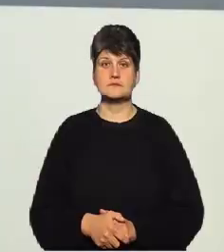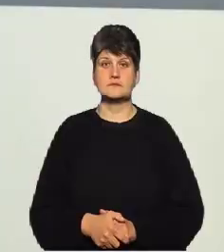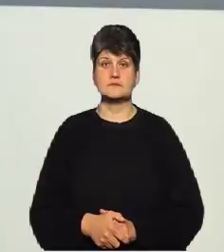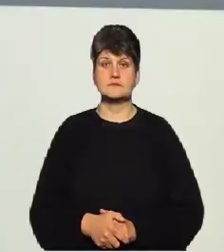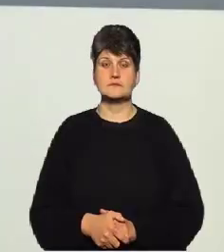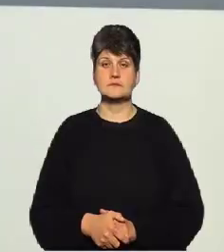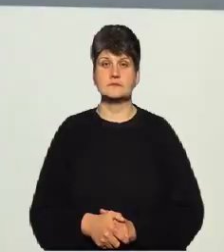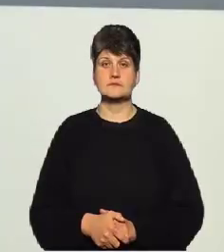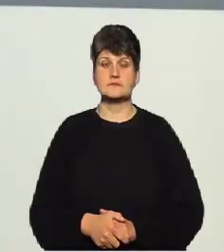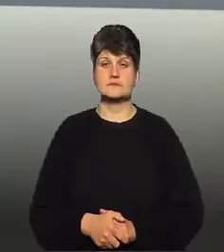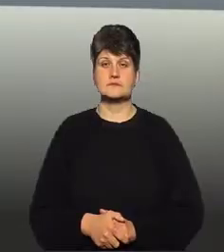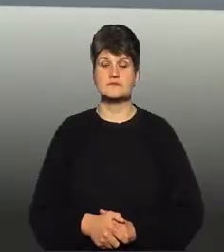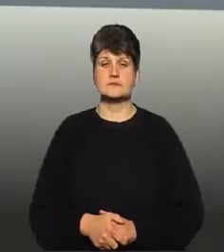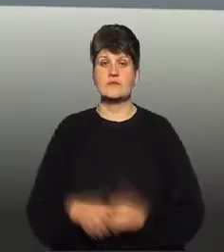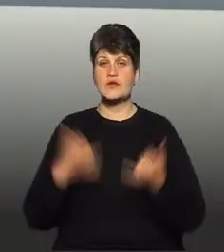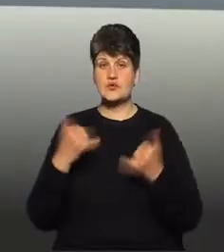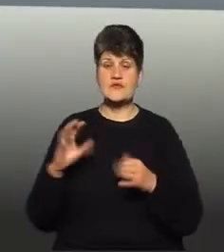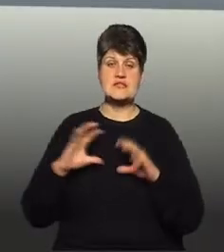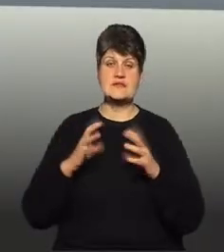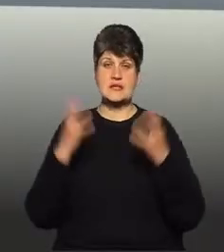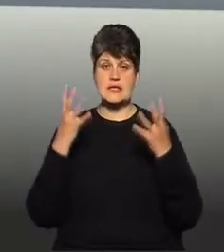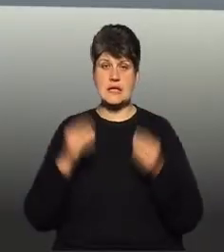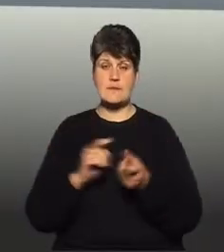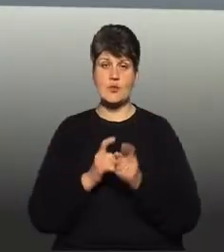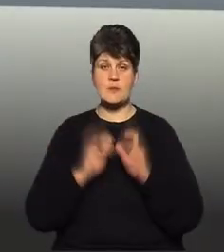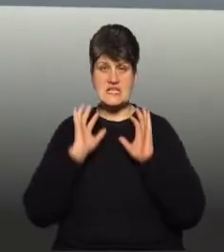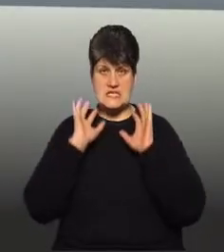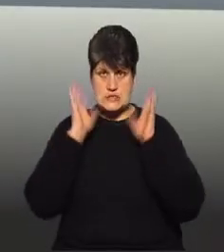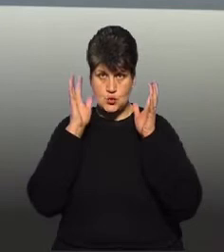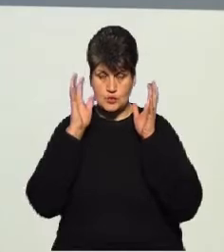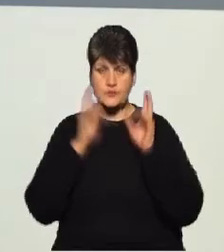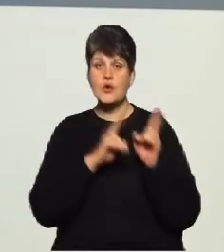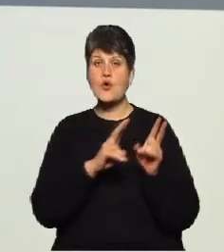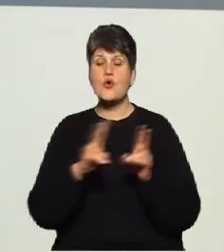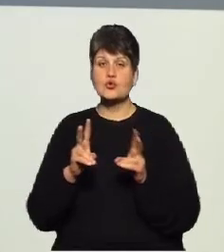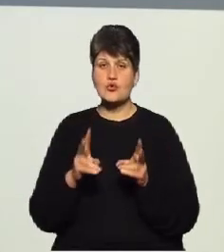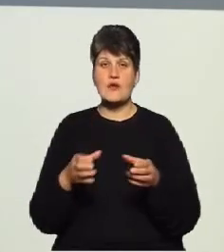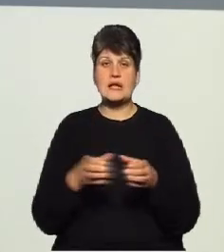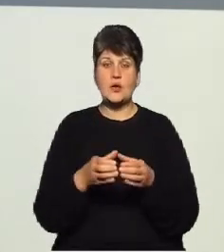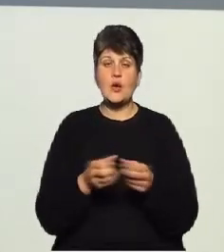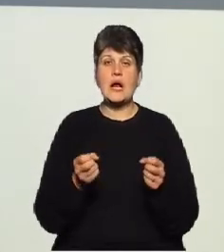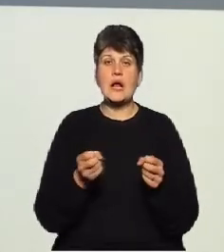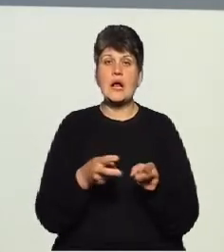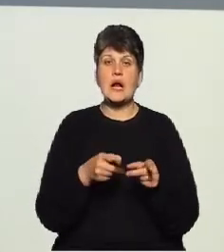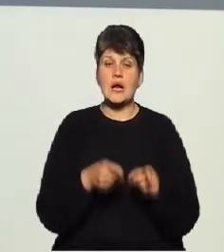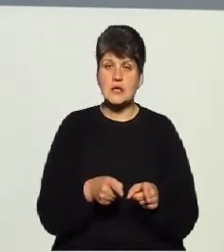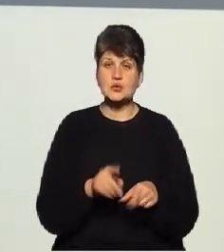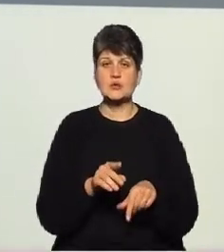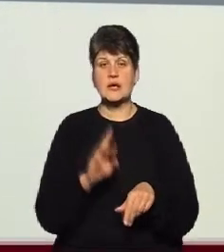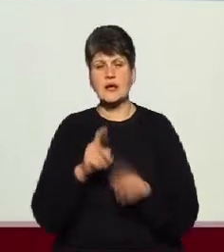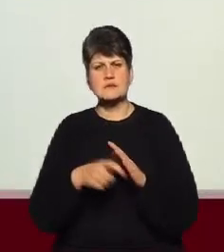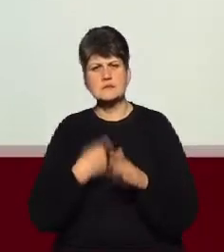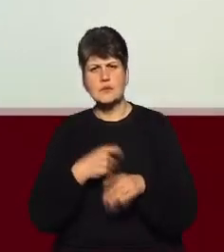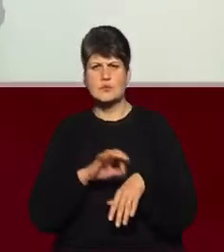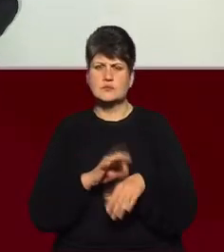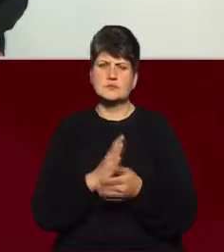Сьогодні Всесвітній день боротьби з інсультом. Хто в категорії ризику та як розпізнати захворювання? Про це нам розкаже